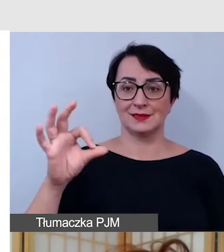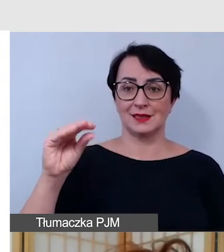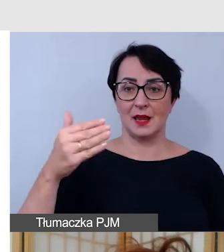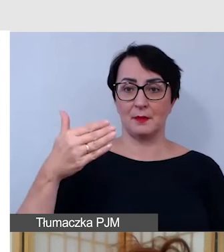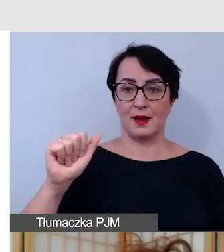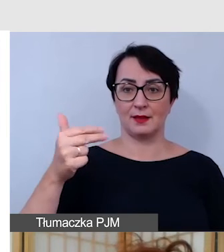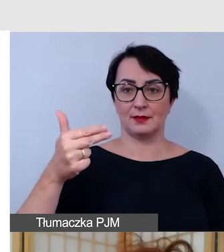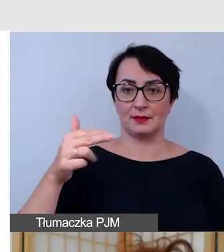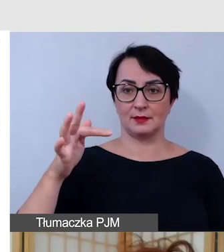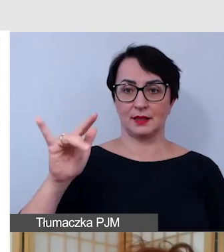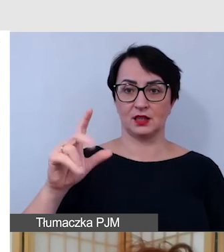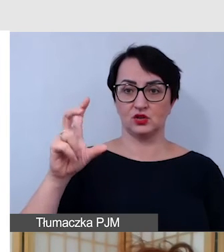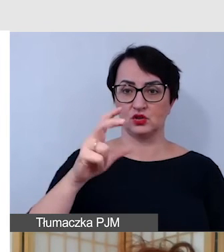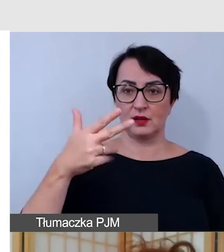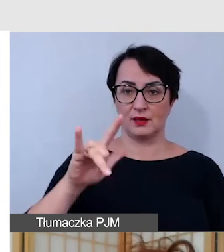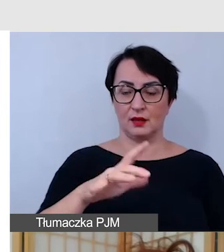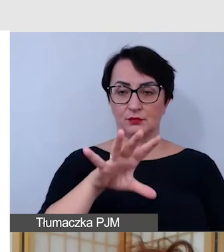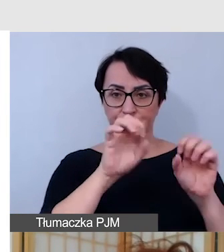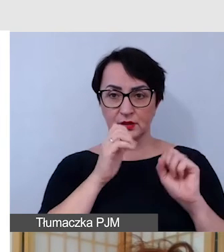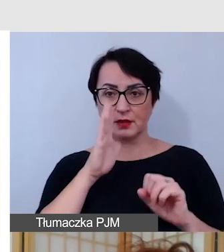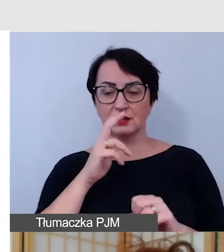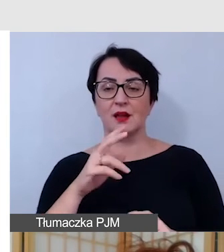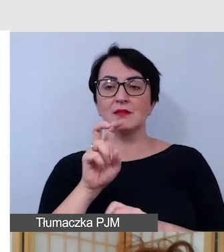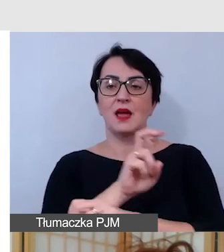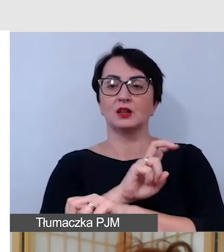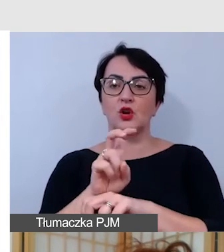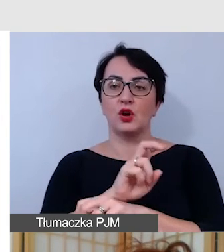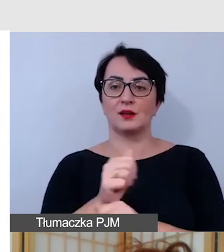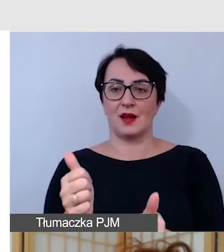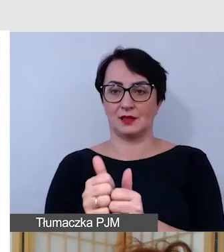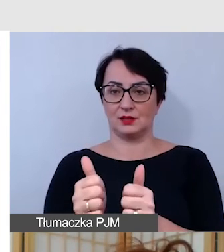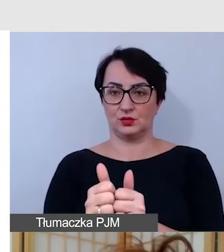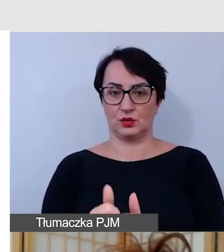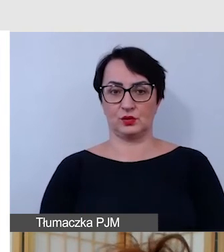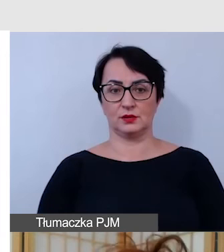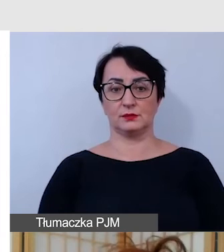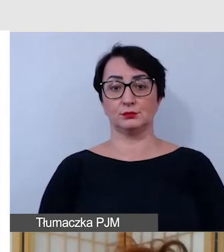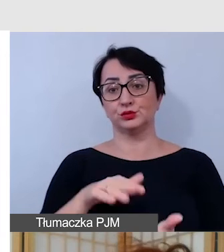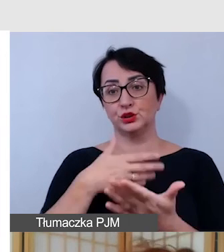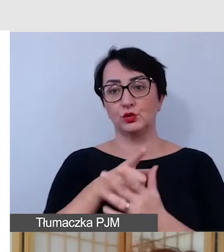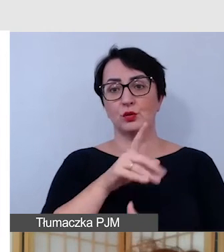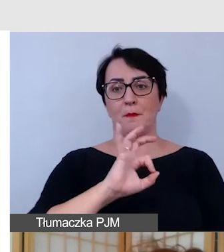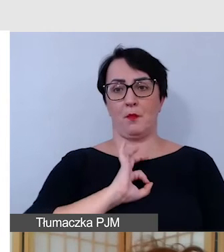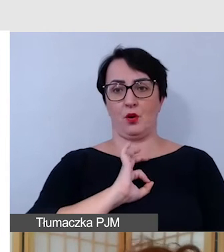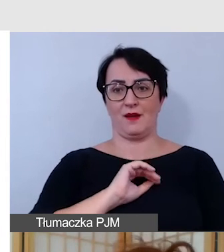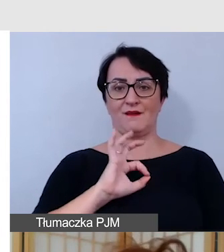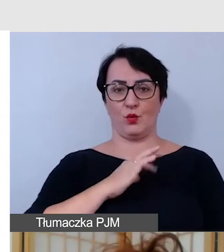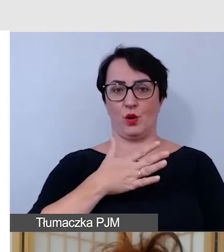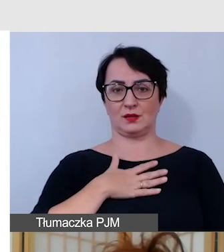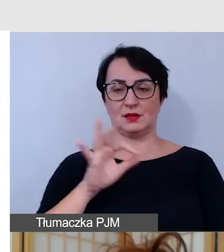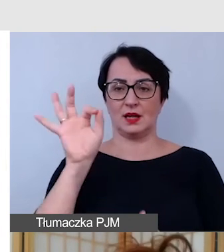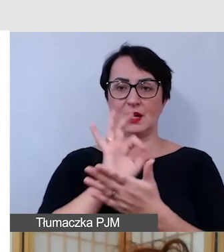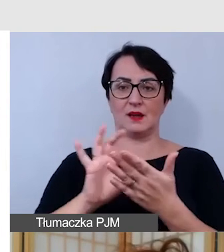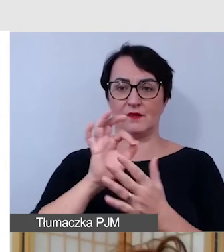przez technologie asystujące. I tu przykład dla Państwa, moja własna infografika, którą